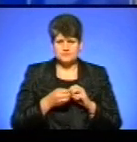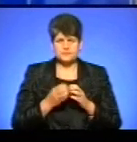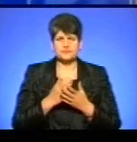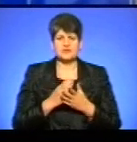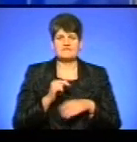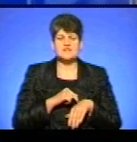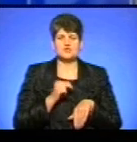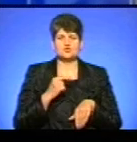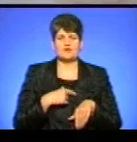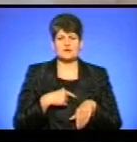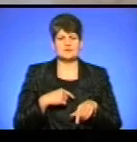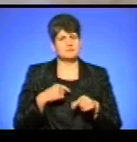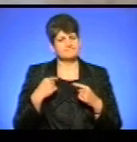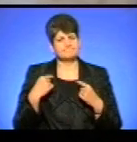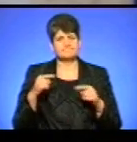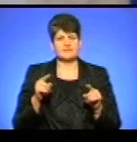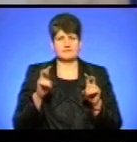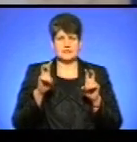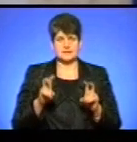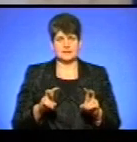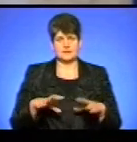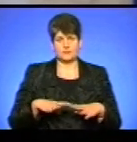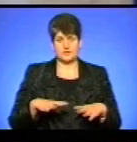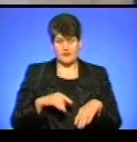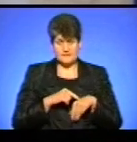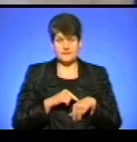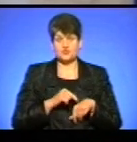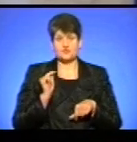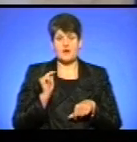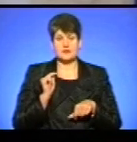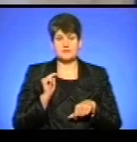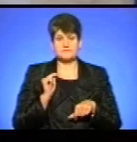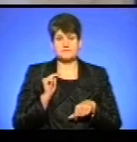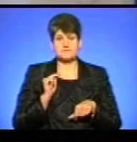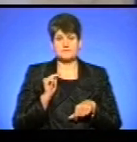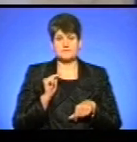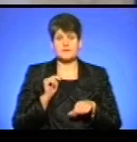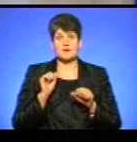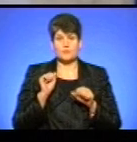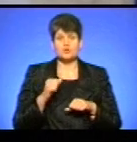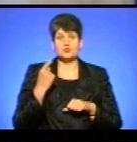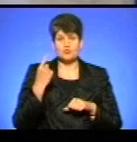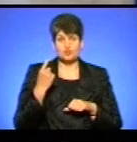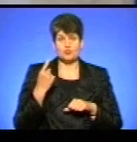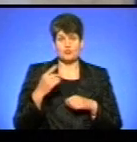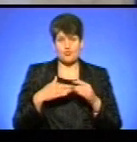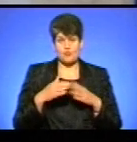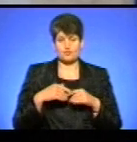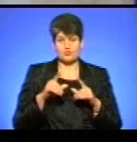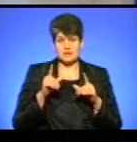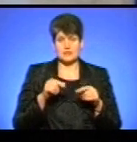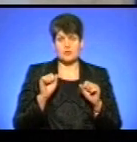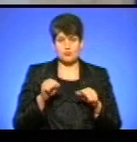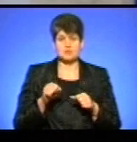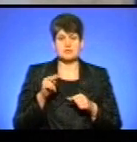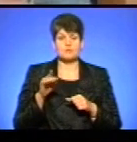відчувають себе не такими. Він сідає на коня і відчуває, що можна із одною рукою їздити, можна із